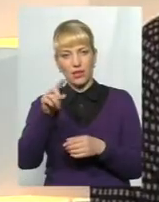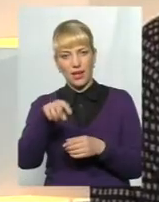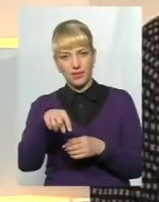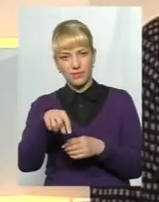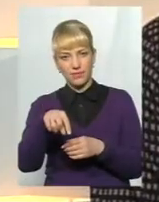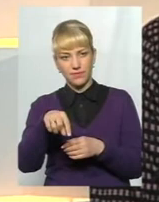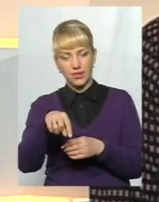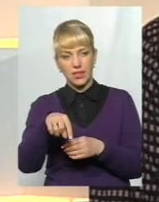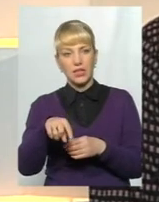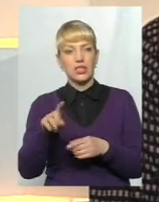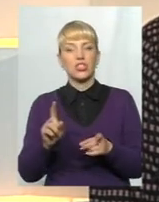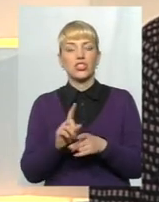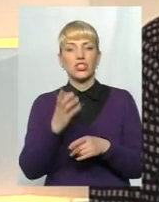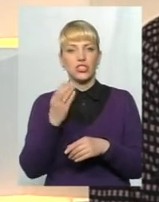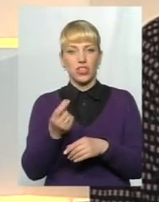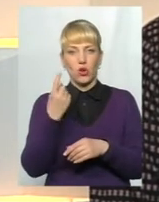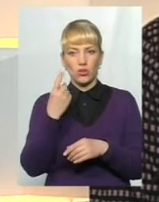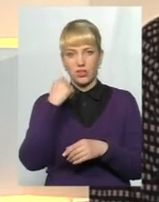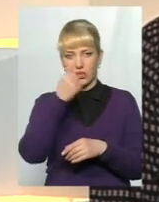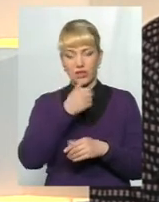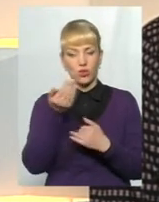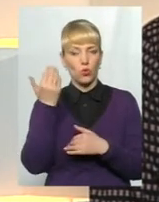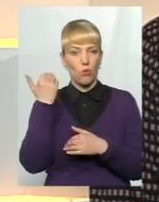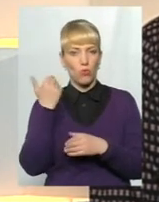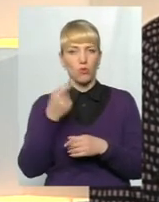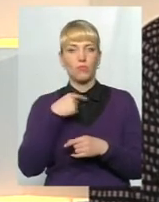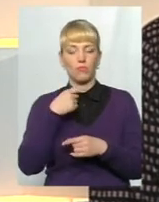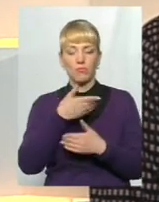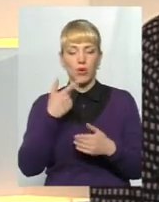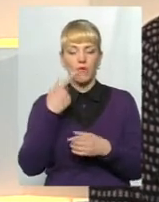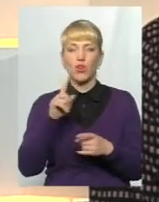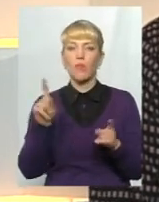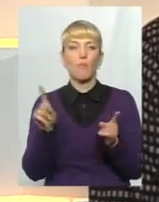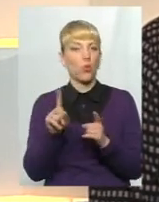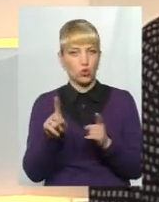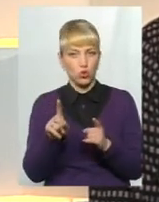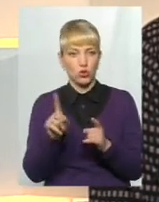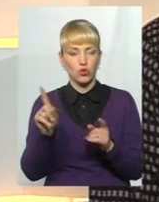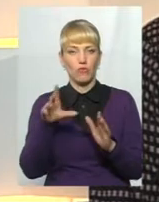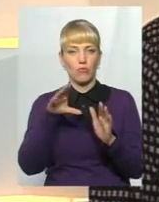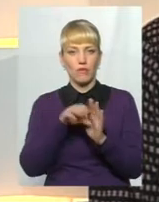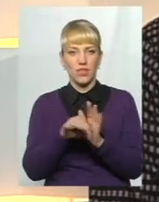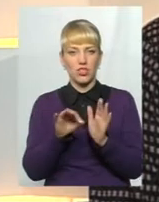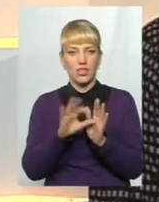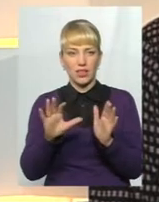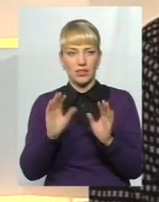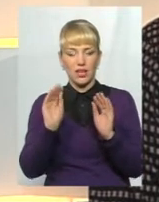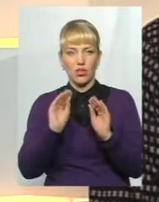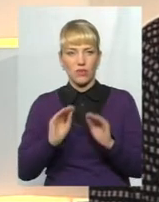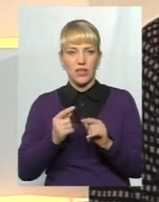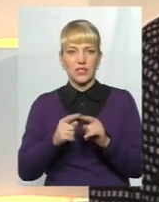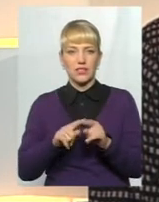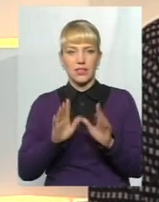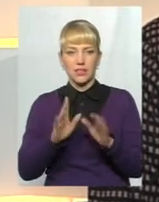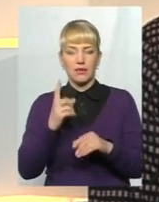ще один рік тому назад ми казали про що? Що запровадження електронного декларування – це лише